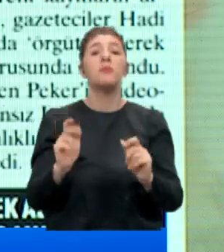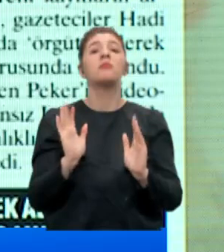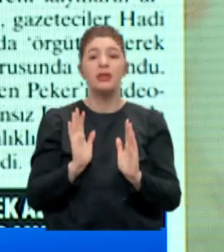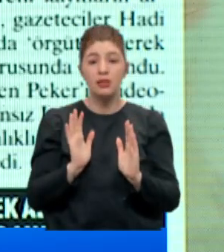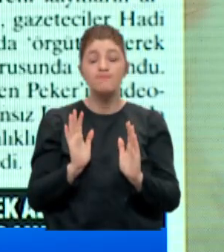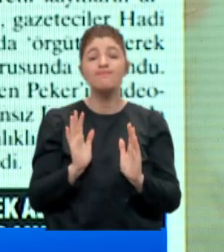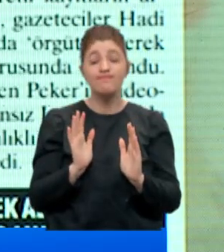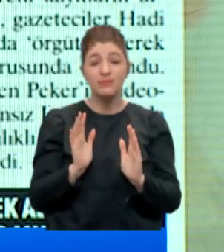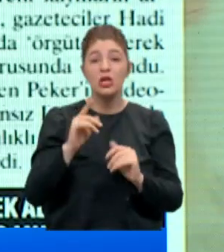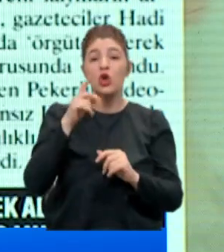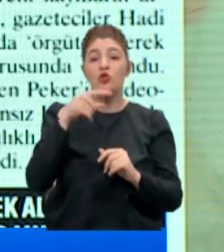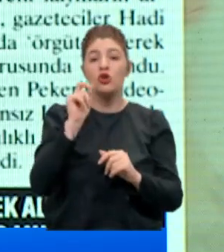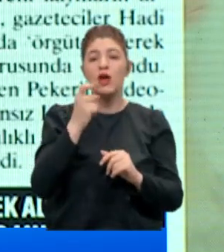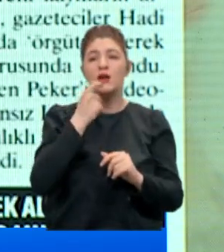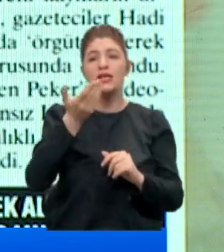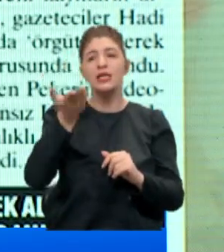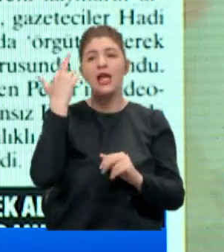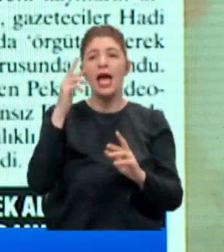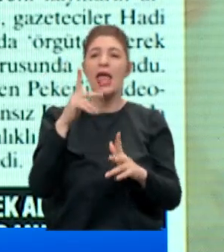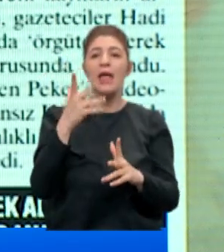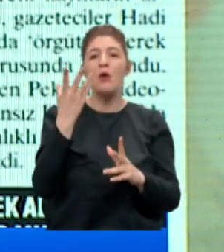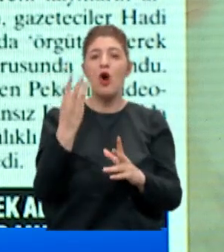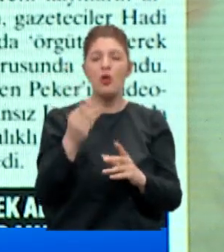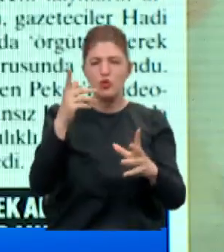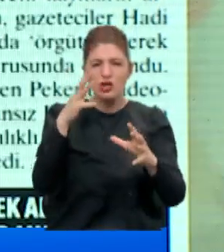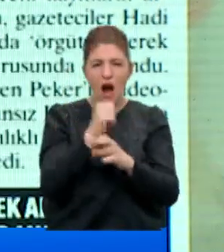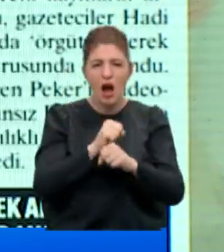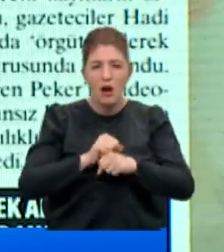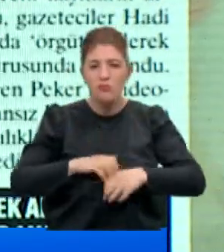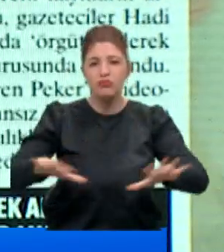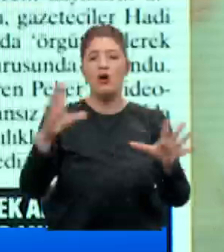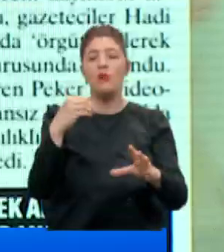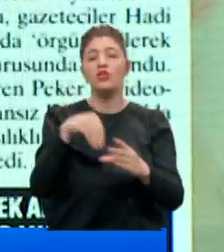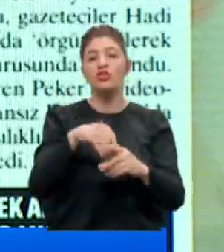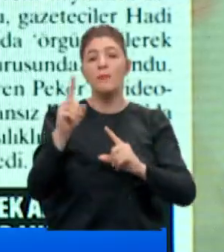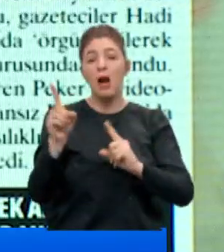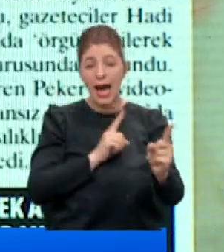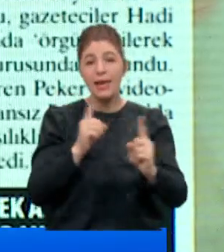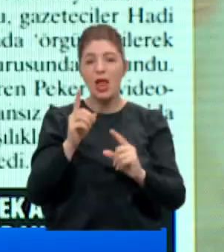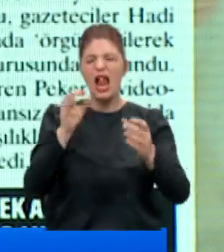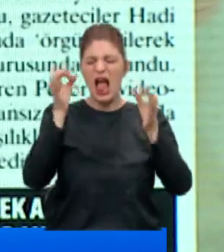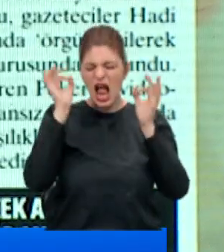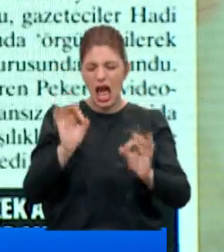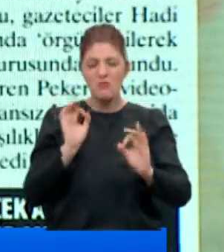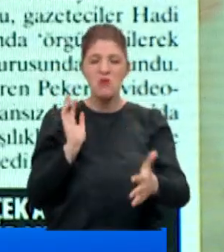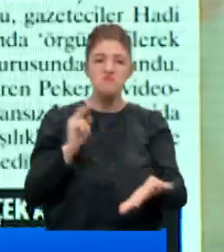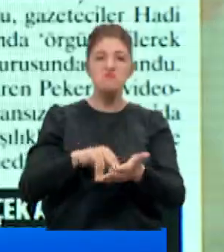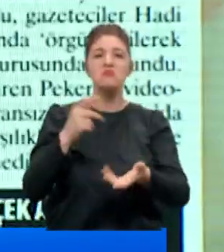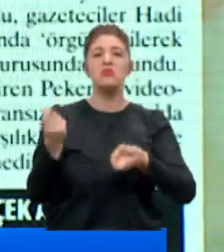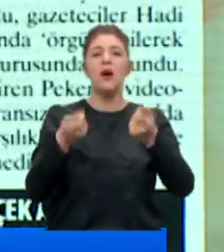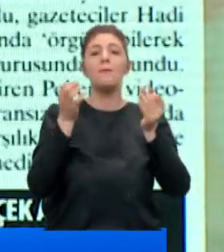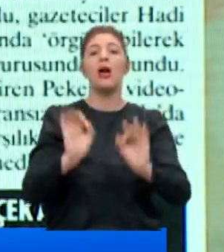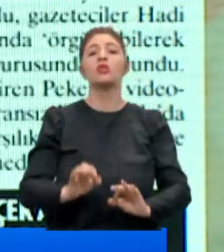Ülkeyi 90'lar atmosferiyle karşı karşıya bırakan karanlığın dağıtılabilmesi için yargının derhal harekete geçmesi